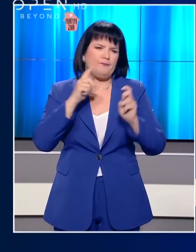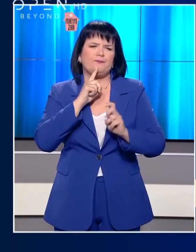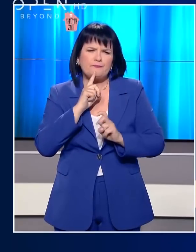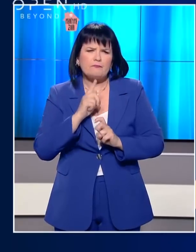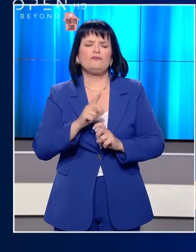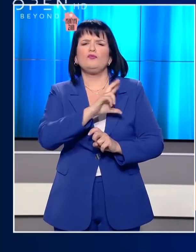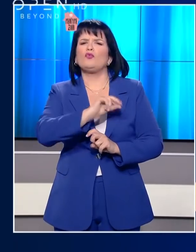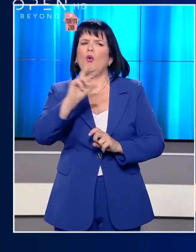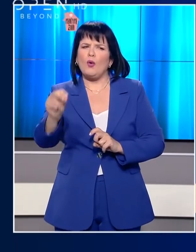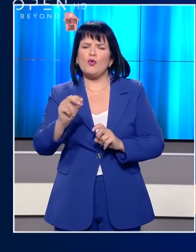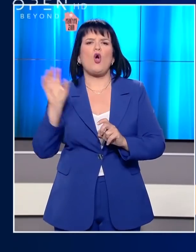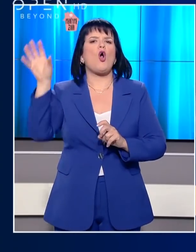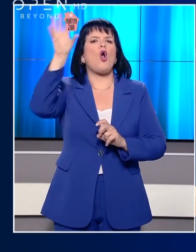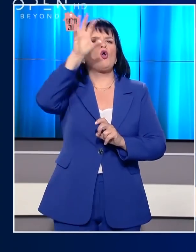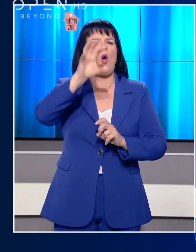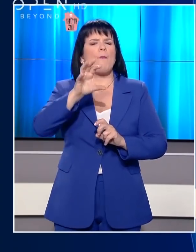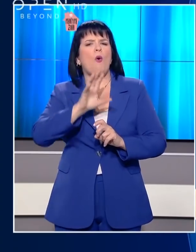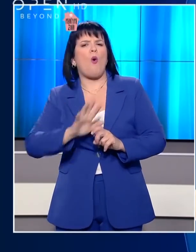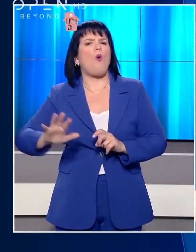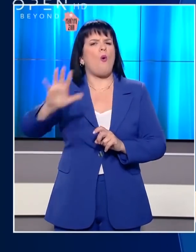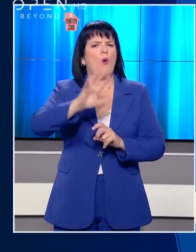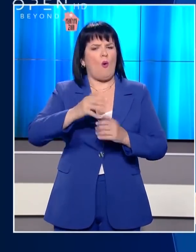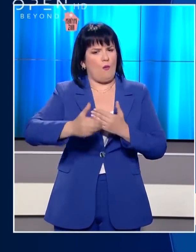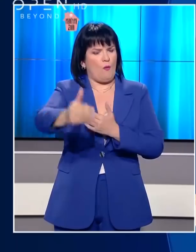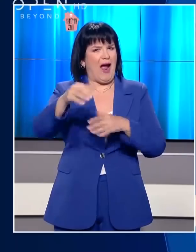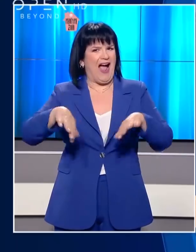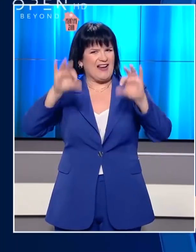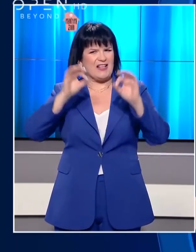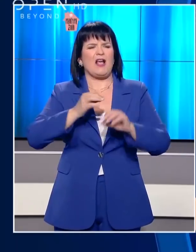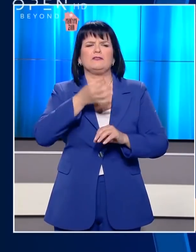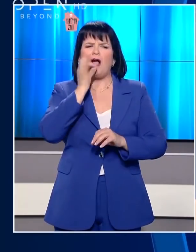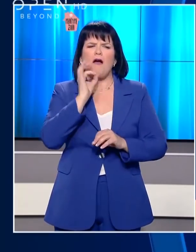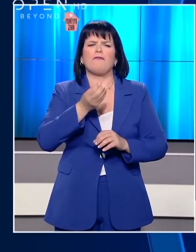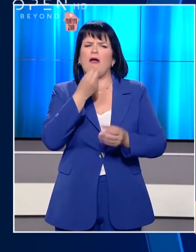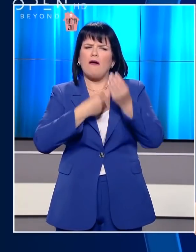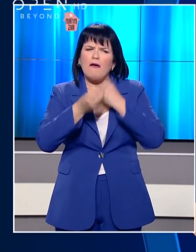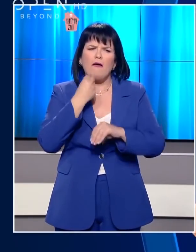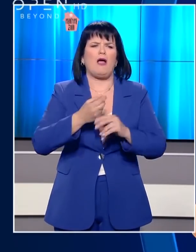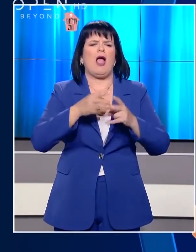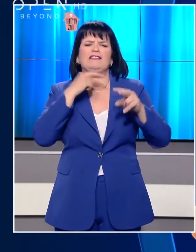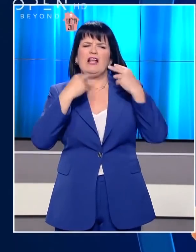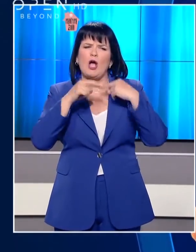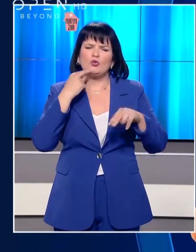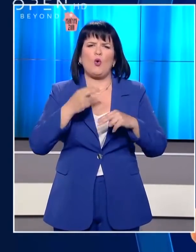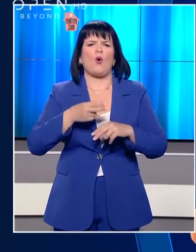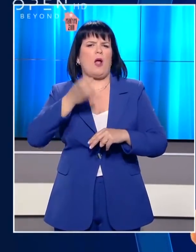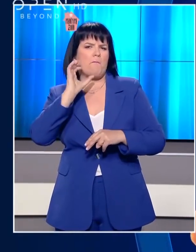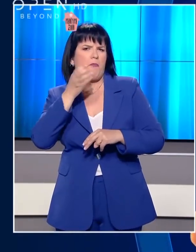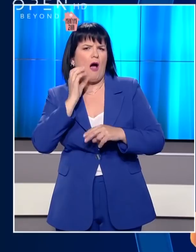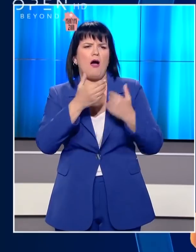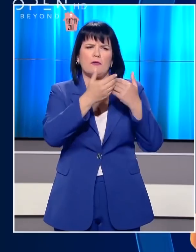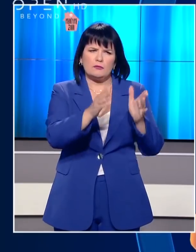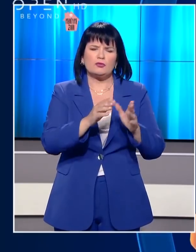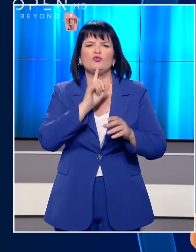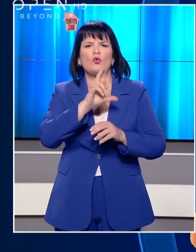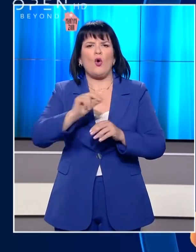απελευθερωθούν και οι μετακινήσεις από νομό σε νομό της χώρας και από τις αρχές του επόμενου μήνα εστιατόρια, καφέ και μπαρ θα βγάλουν και πάλι τα τραπέζια στους εξωτερικούς χώρους τους. Μαζί με τα